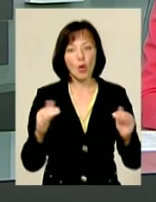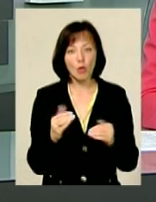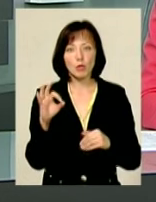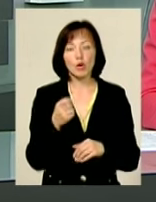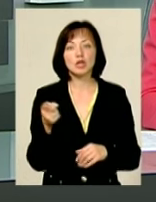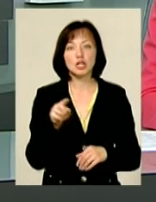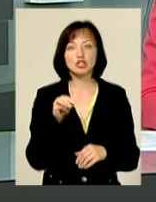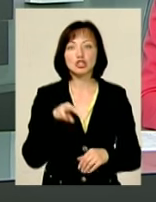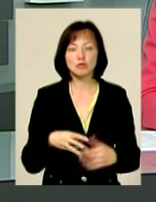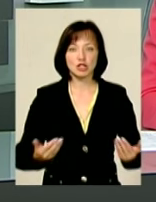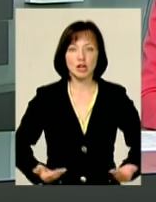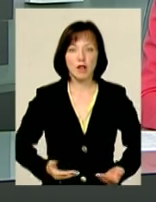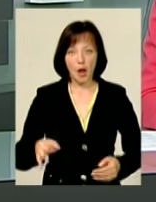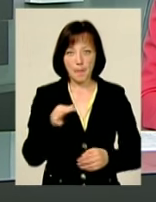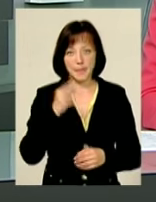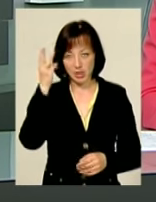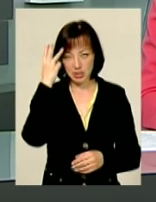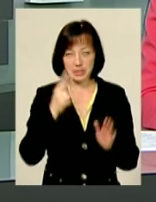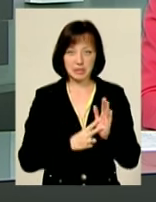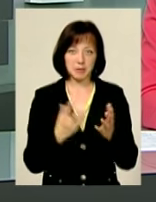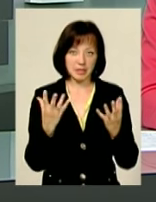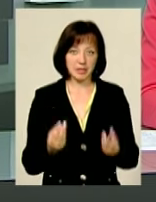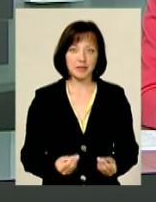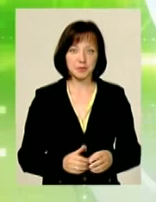те, чим жила Хмельниччина ці сім днів.